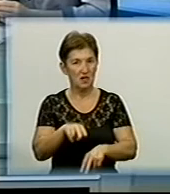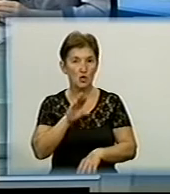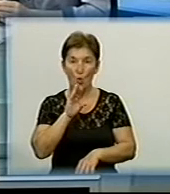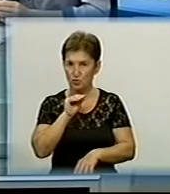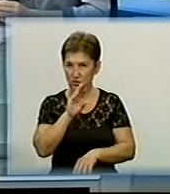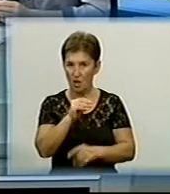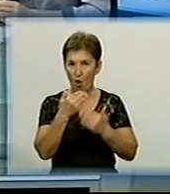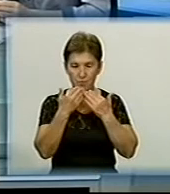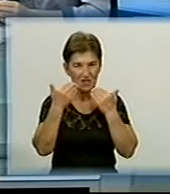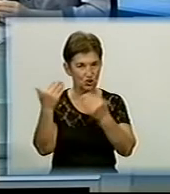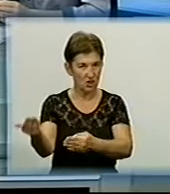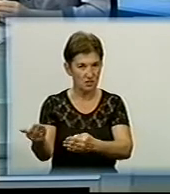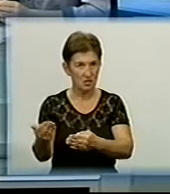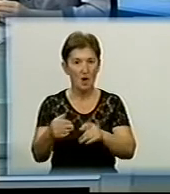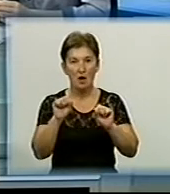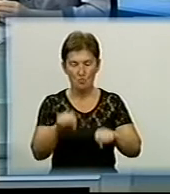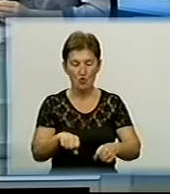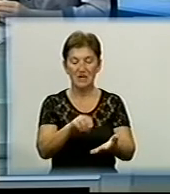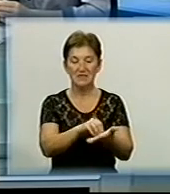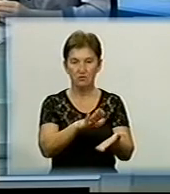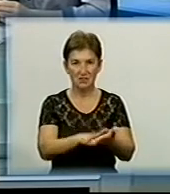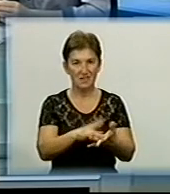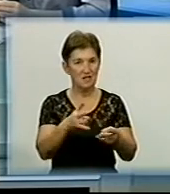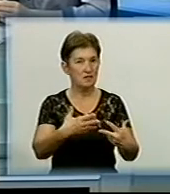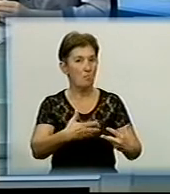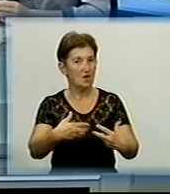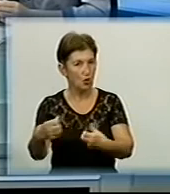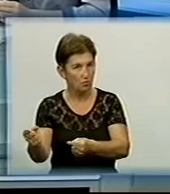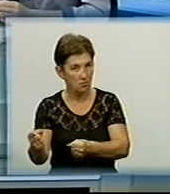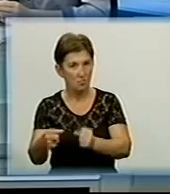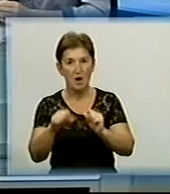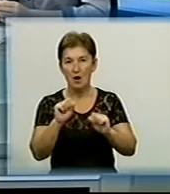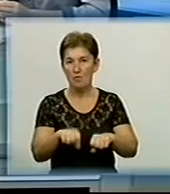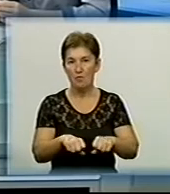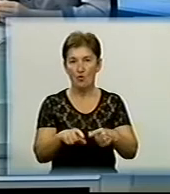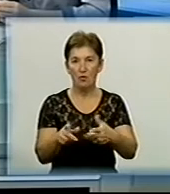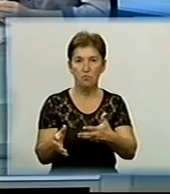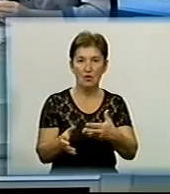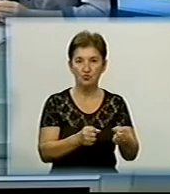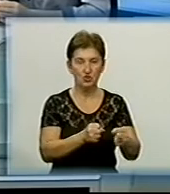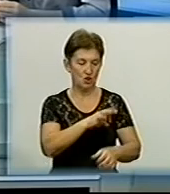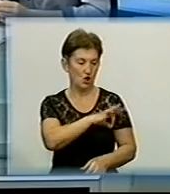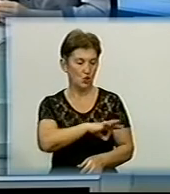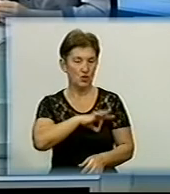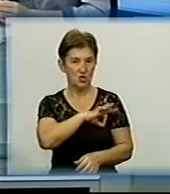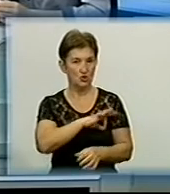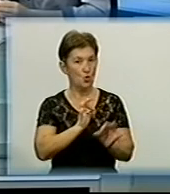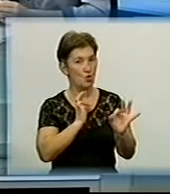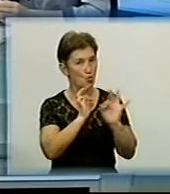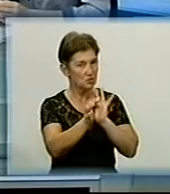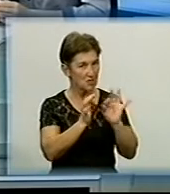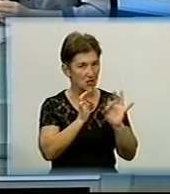обращення Він мав записатися на прийом Він мав отримати, як і зараз, юридическую консультацію От